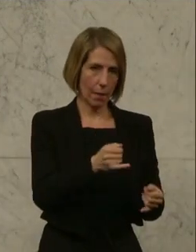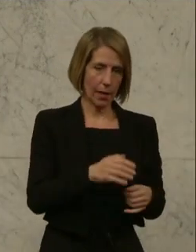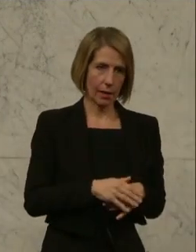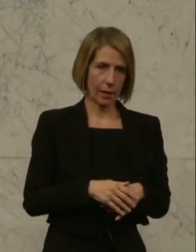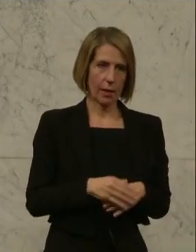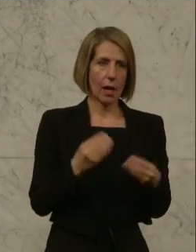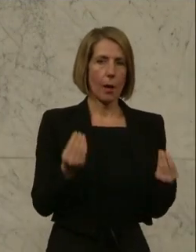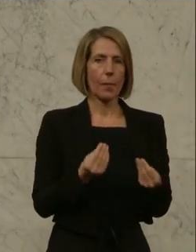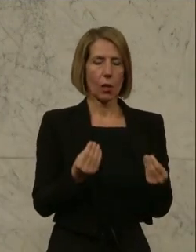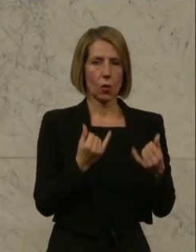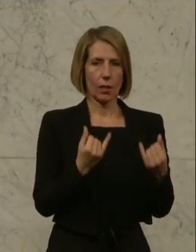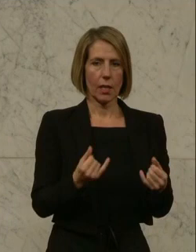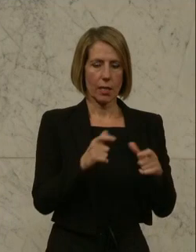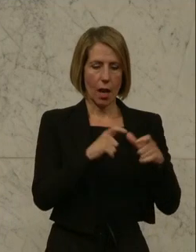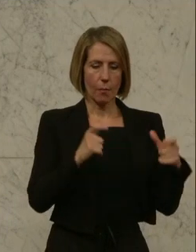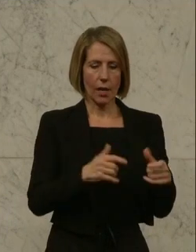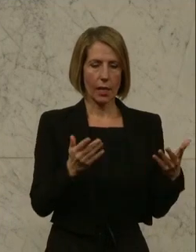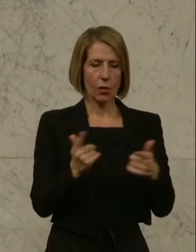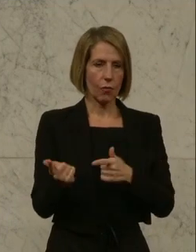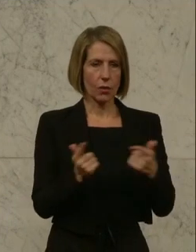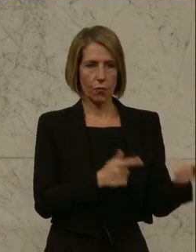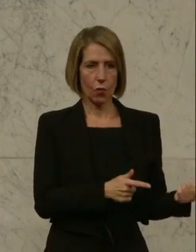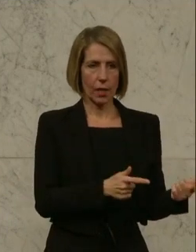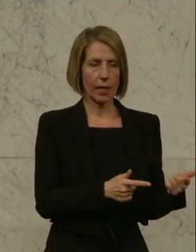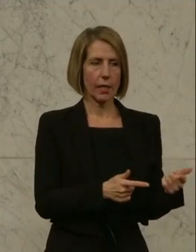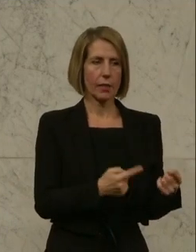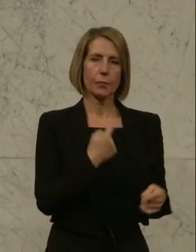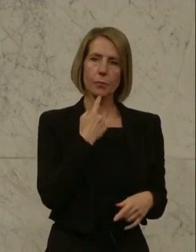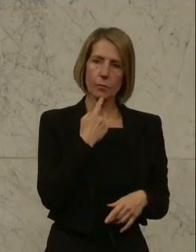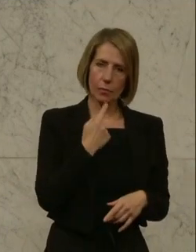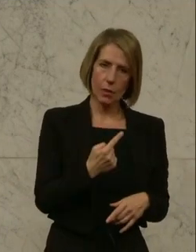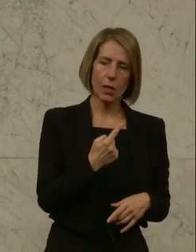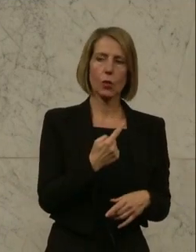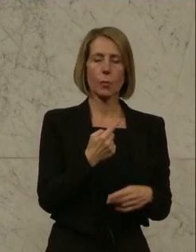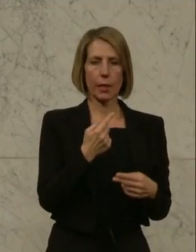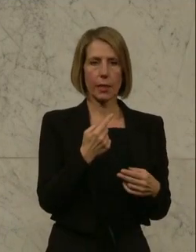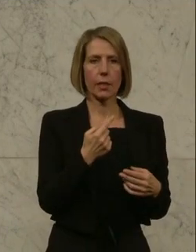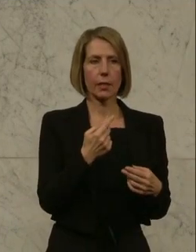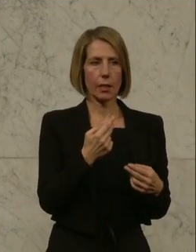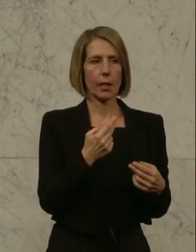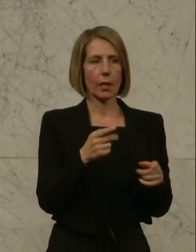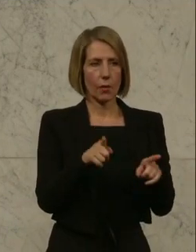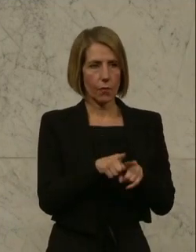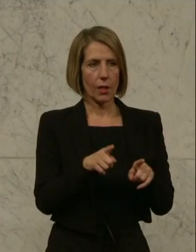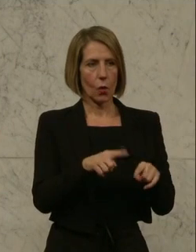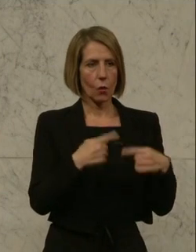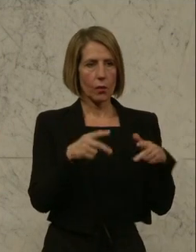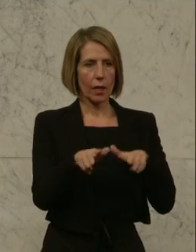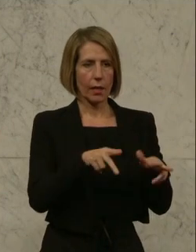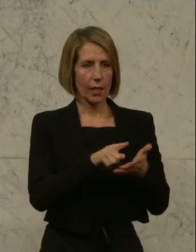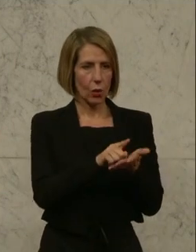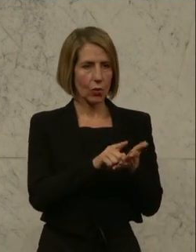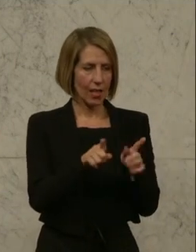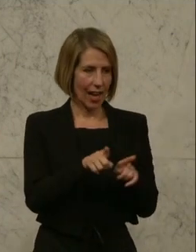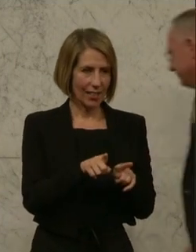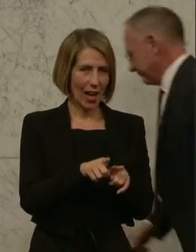Dieses Paket, das hier vorliegt, entspricht weitgehend dem, dass wir in unserer Regierungszeit gemeinsam mit